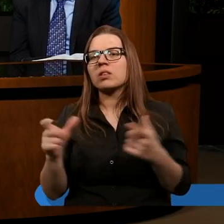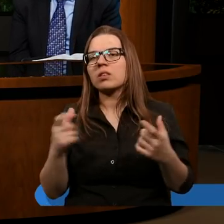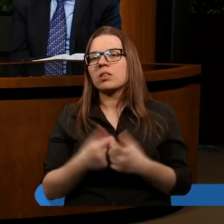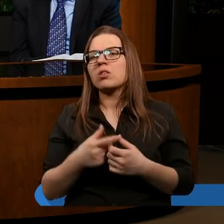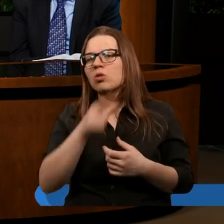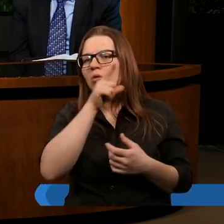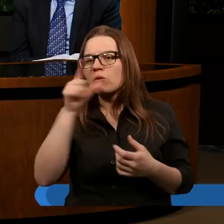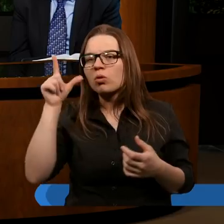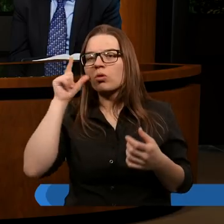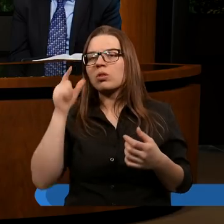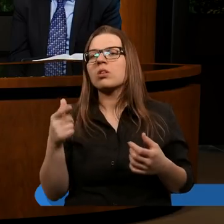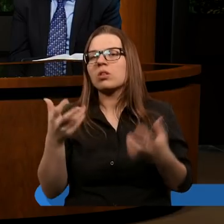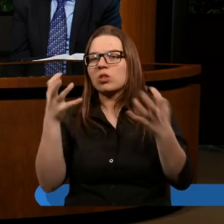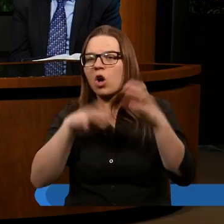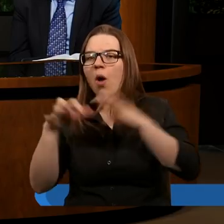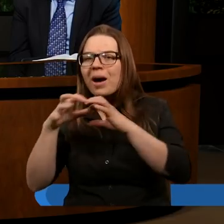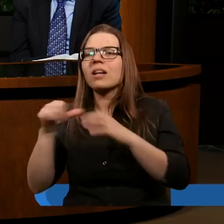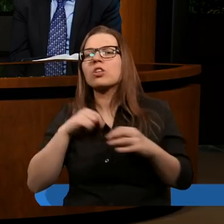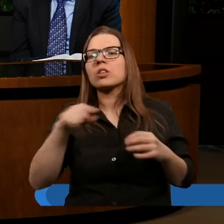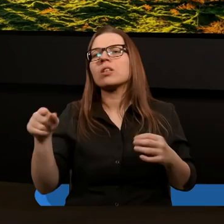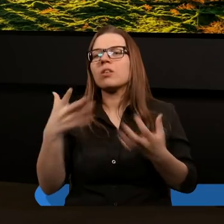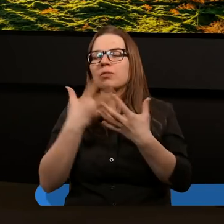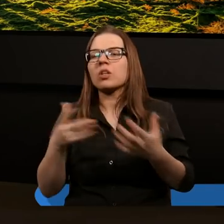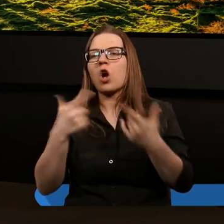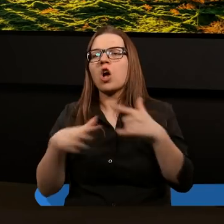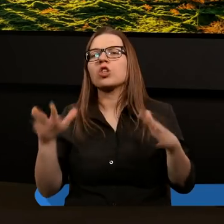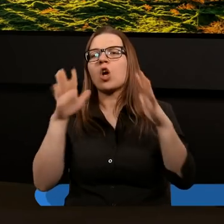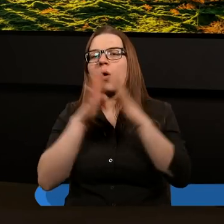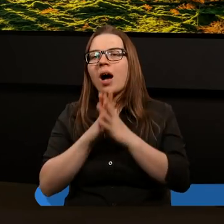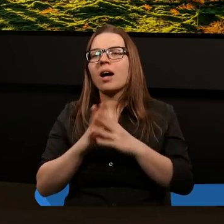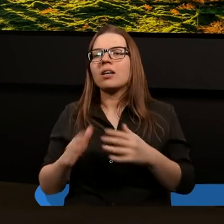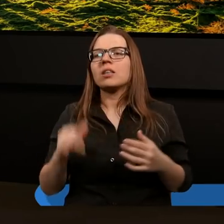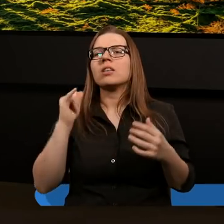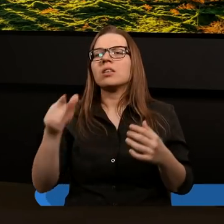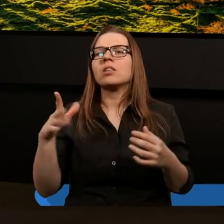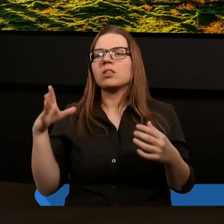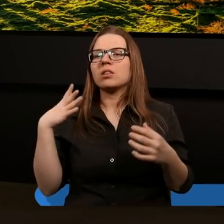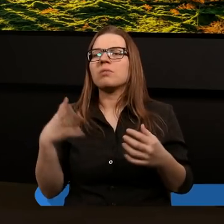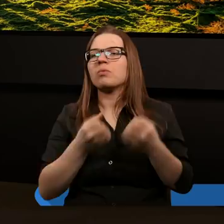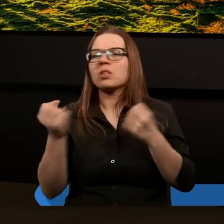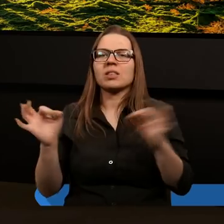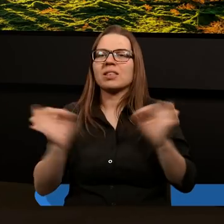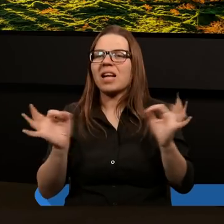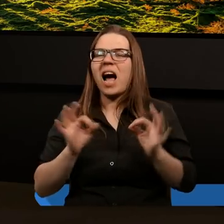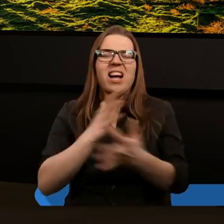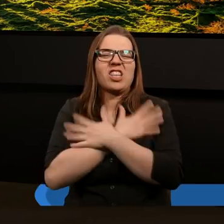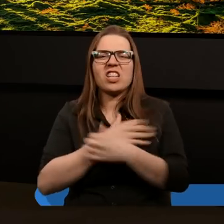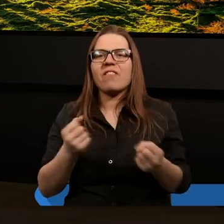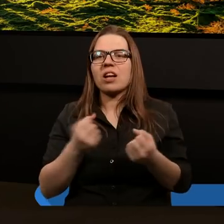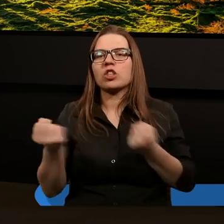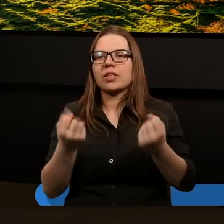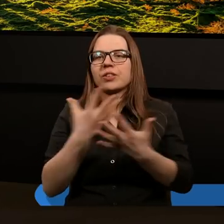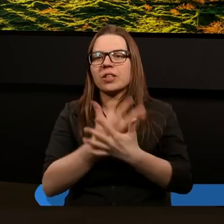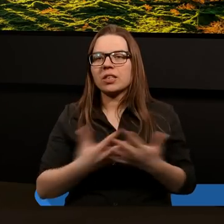Gdy ludzie zgromadzili się na Dzień Wszystkich Świętych w Kościołach rozpoczęło się straszliwe trzęsienie ziemi.